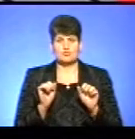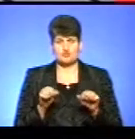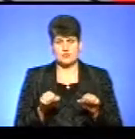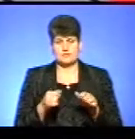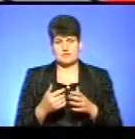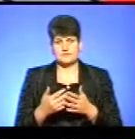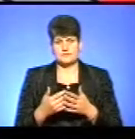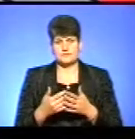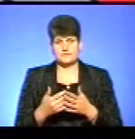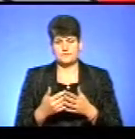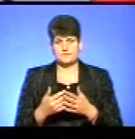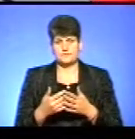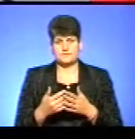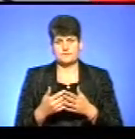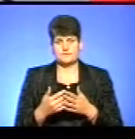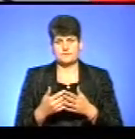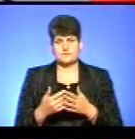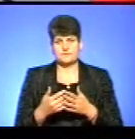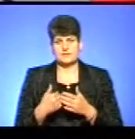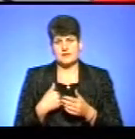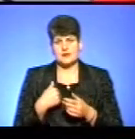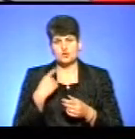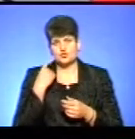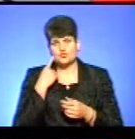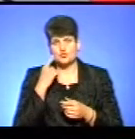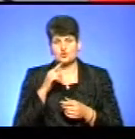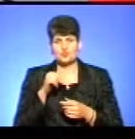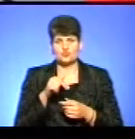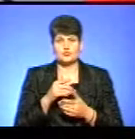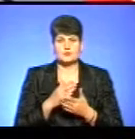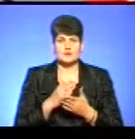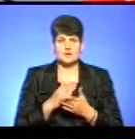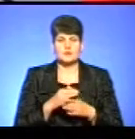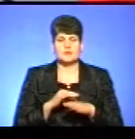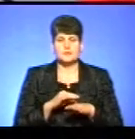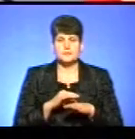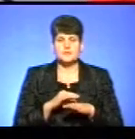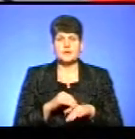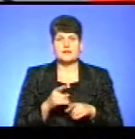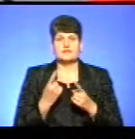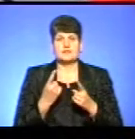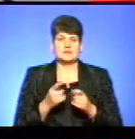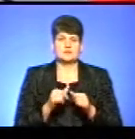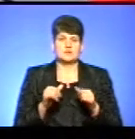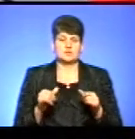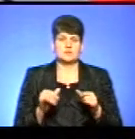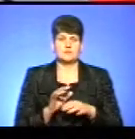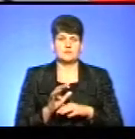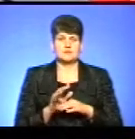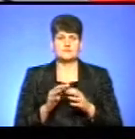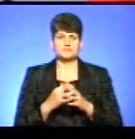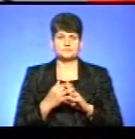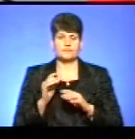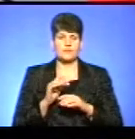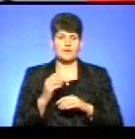я чую те, що тут відбувається. Є вже велике зростання виробництва, наприклад, аграрної продукції,